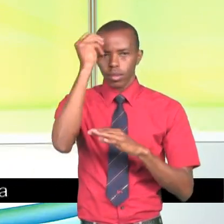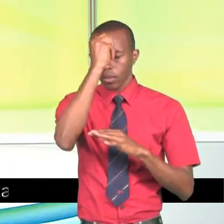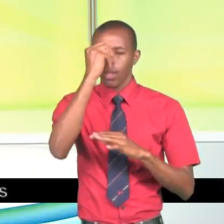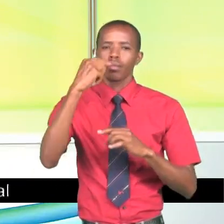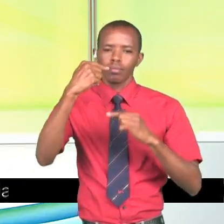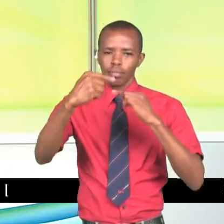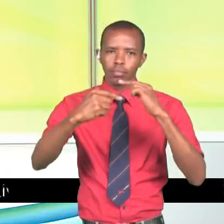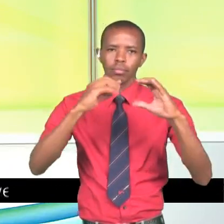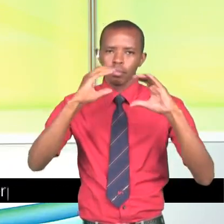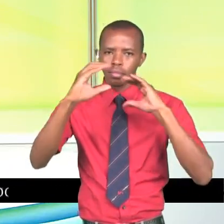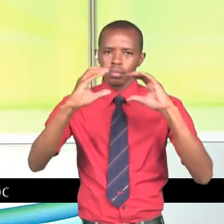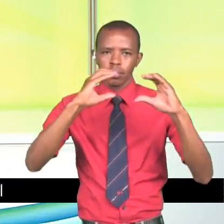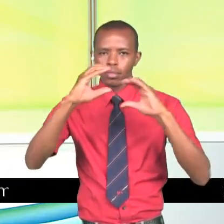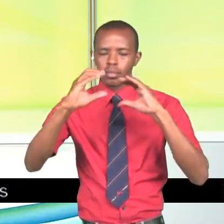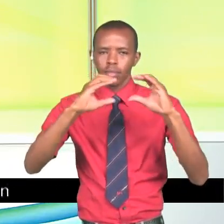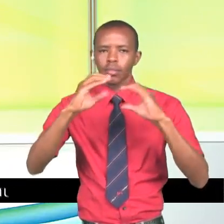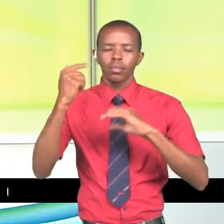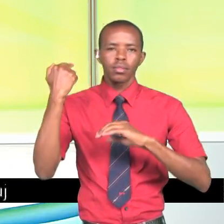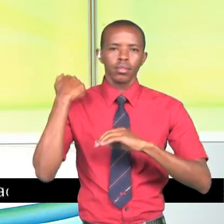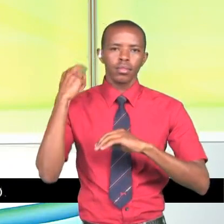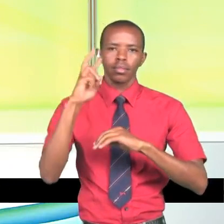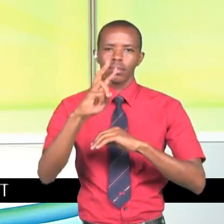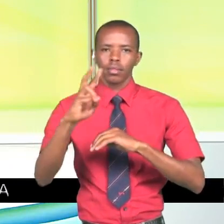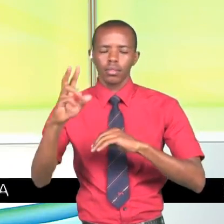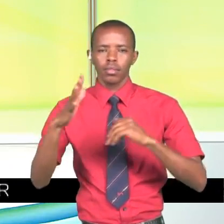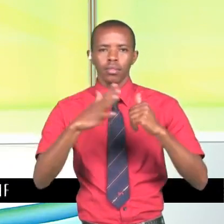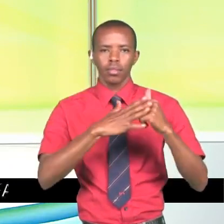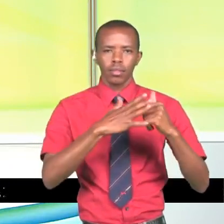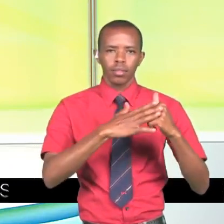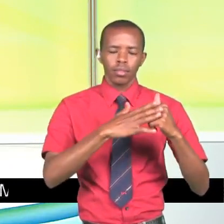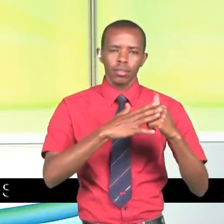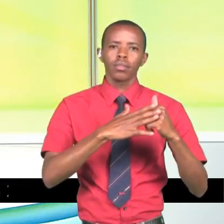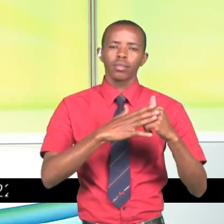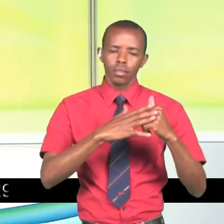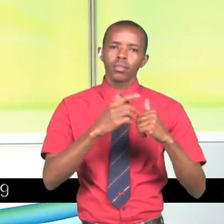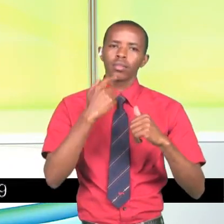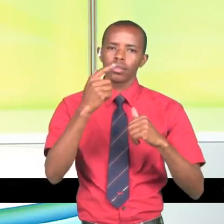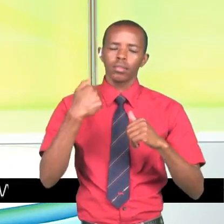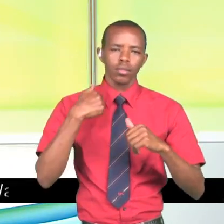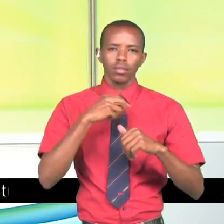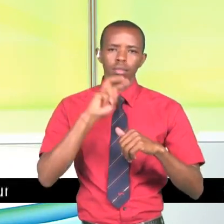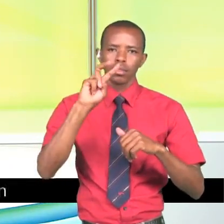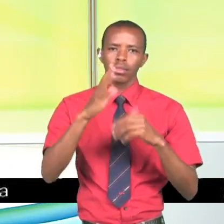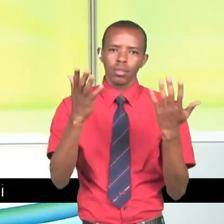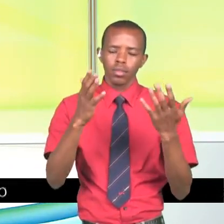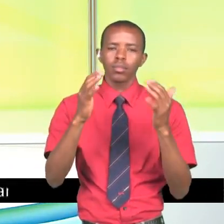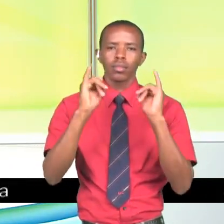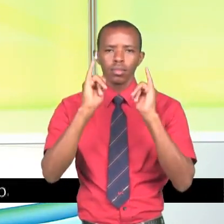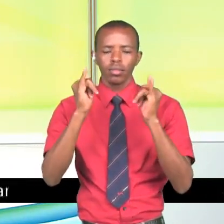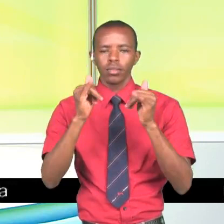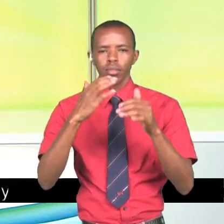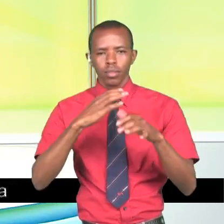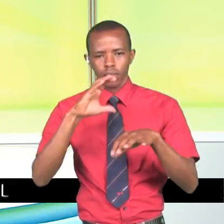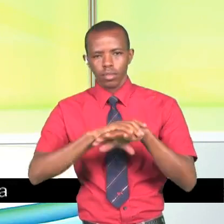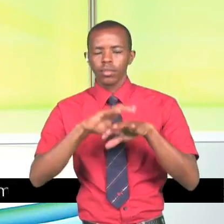Ndelea kusema nasi kupitia njietu ya rafu ambai wazi kabisa mbili mbili tisa tisa tisa mtania double to triple nine. Utuambiu na tazamu kwa wapi na unopukia vipi ya matangazo ya